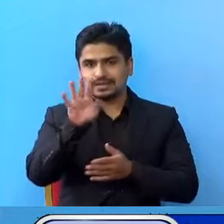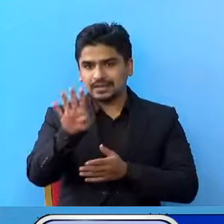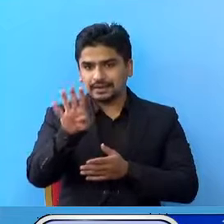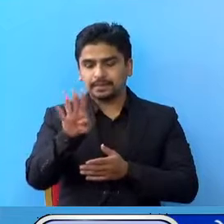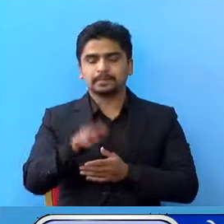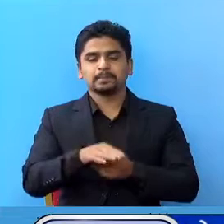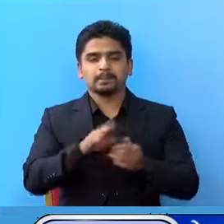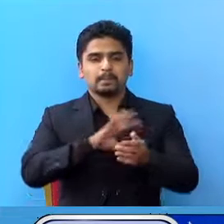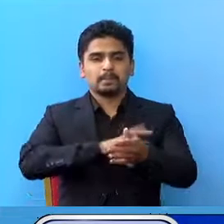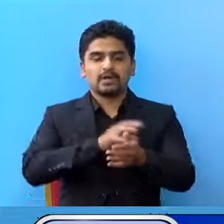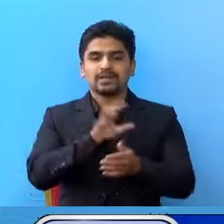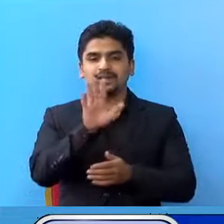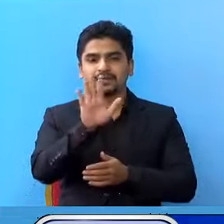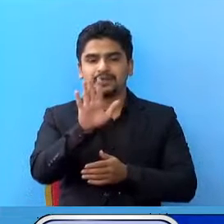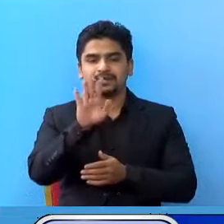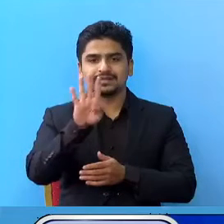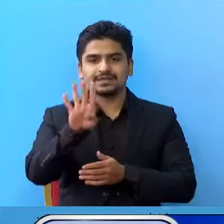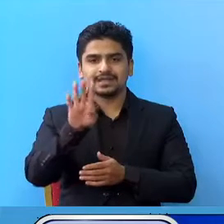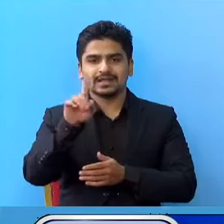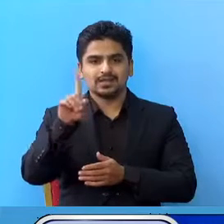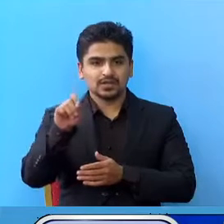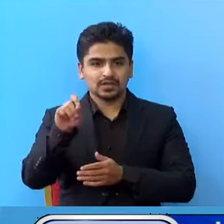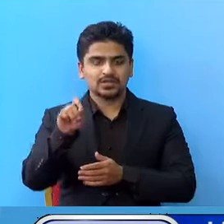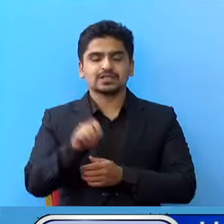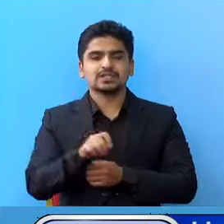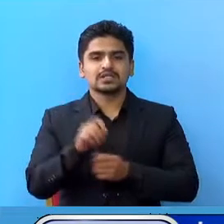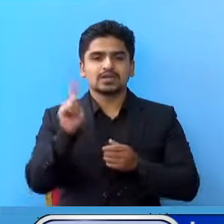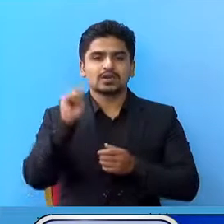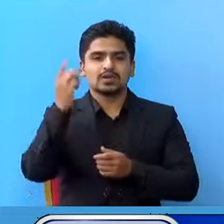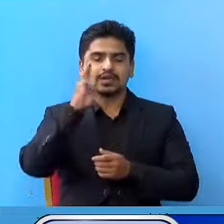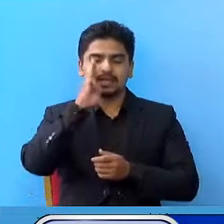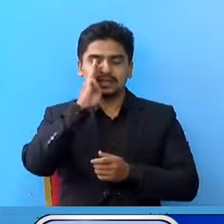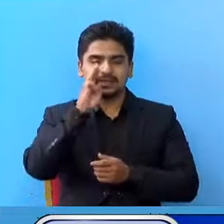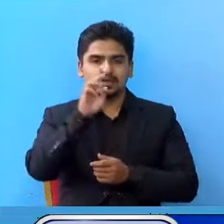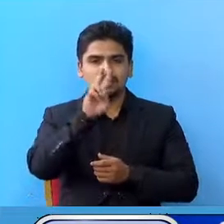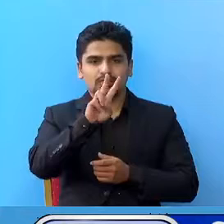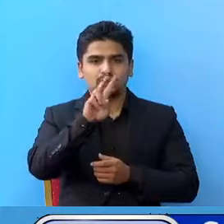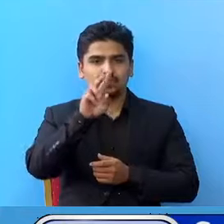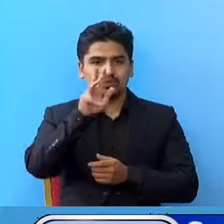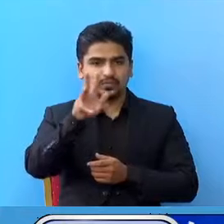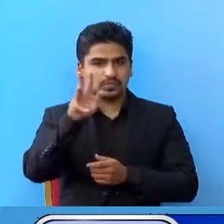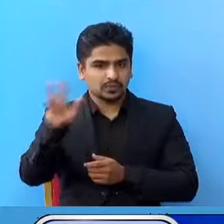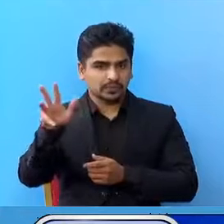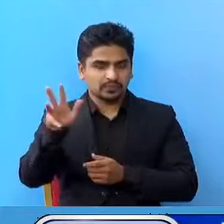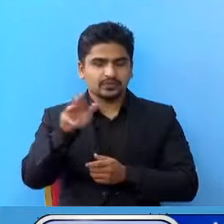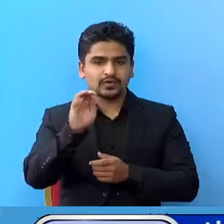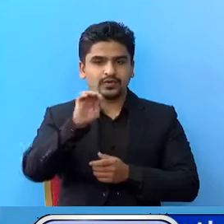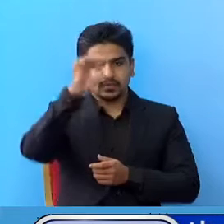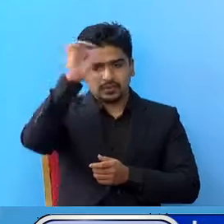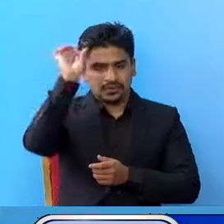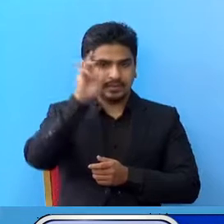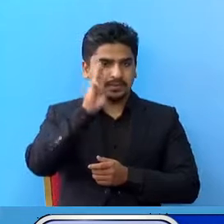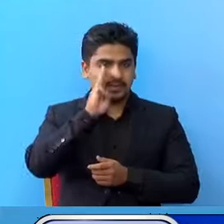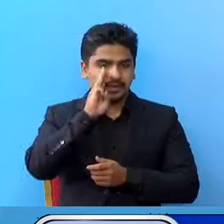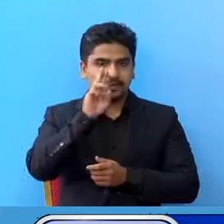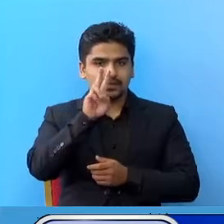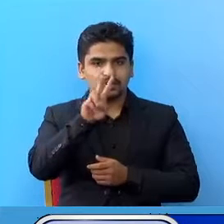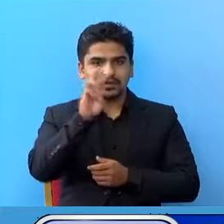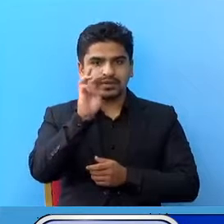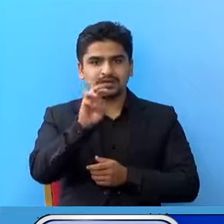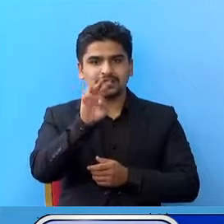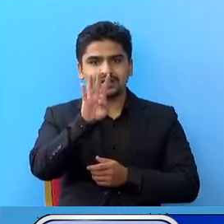प्रदेश पास मां 410, करणाली प्रदेश मां 29, रशुदुर पच्चिम प्रदेश मां